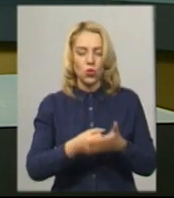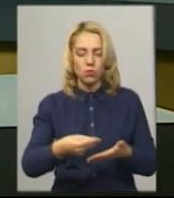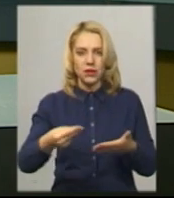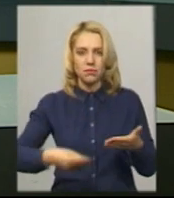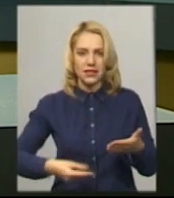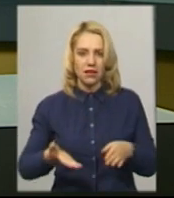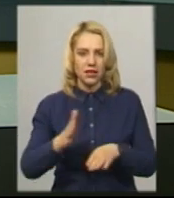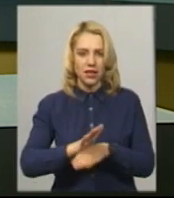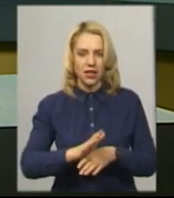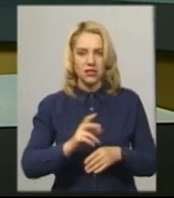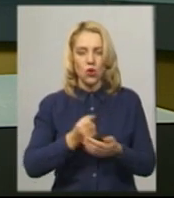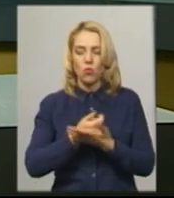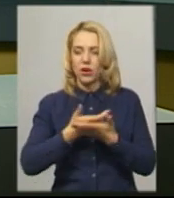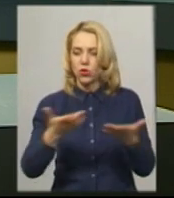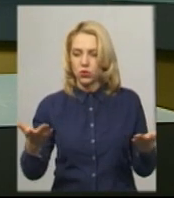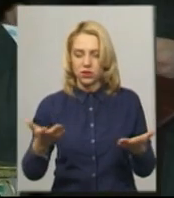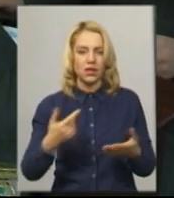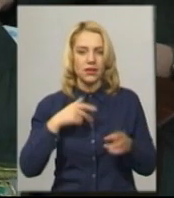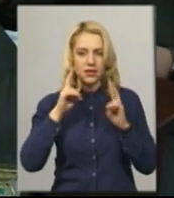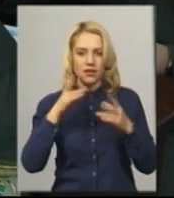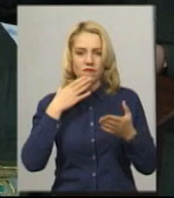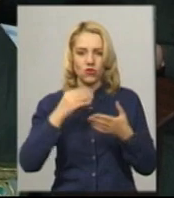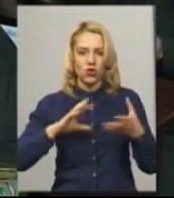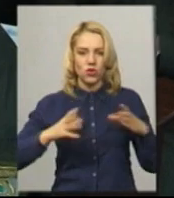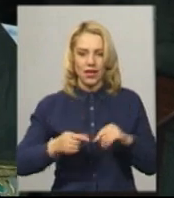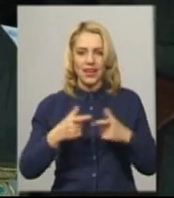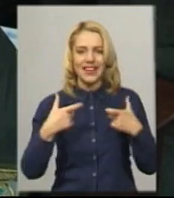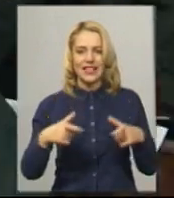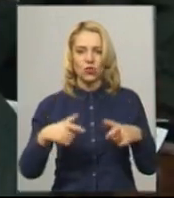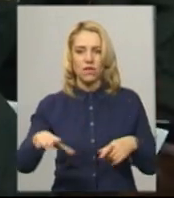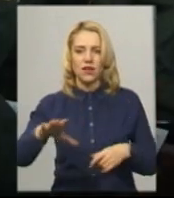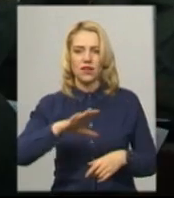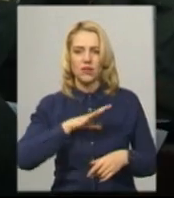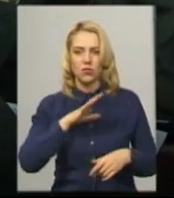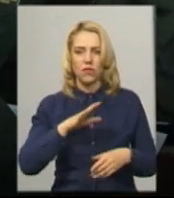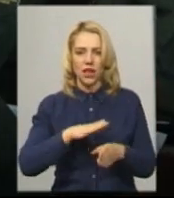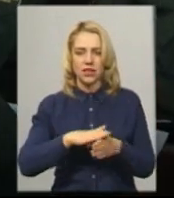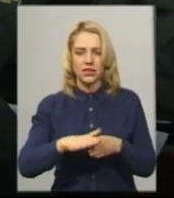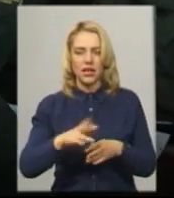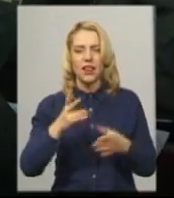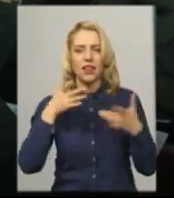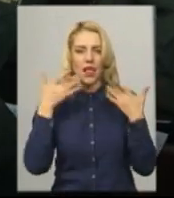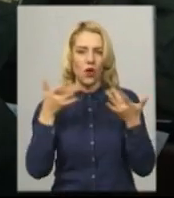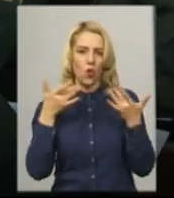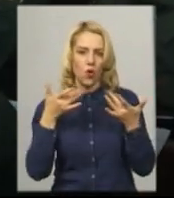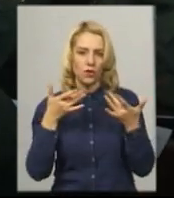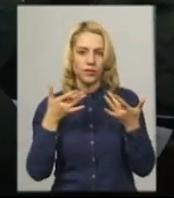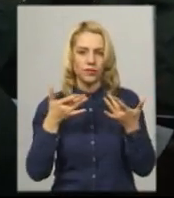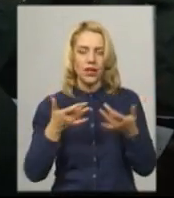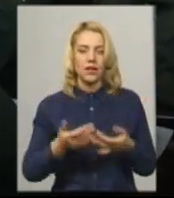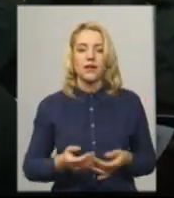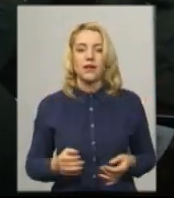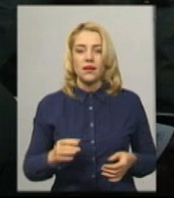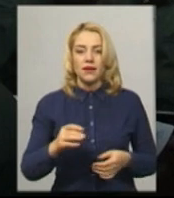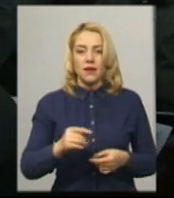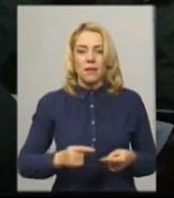не знав своїх результатів. Тестування відбувалися, можливо, сказати, що легко. Певні